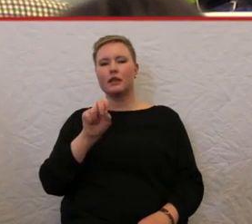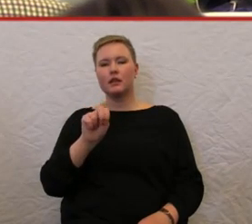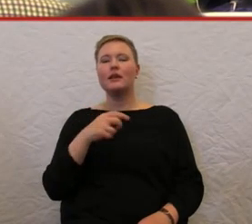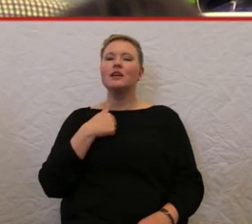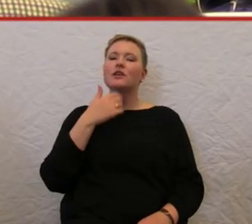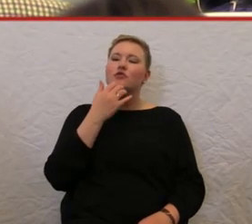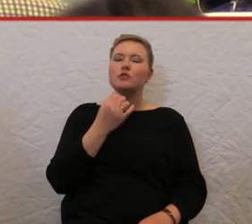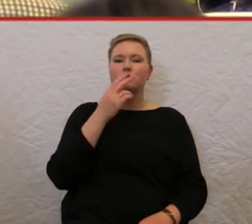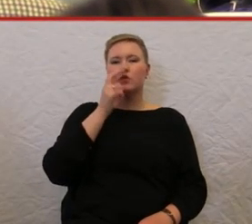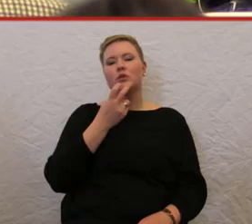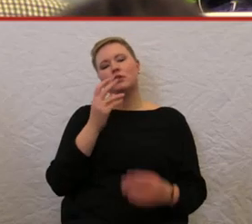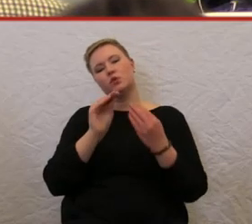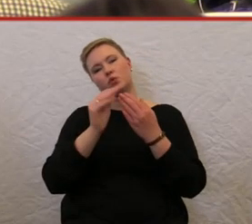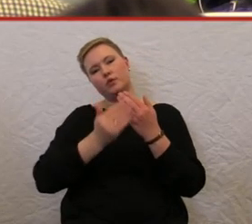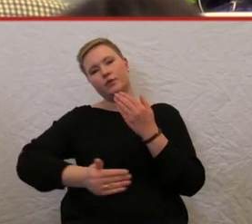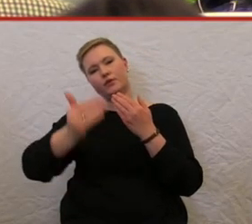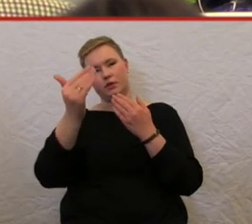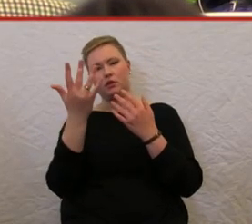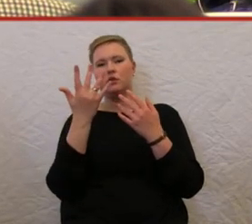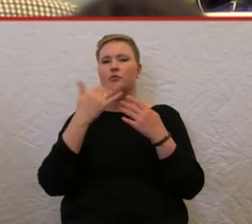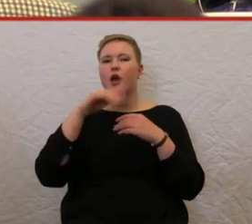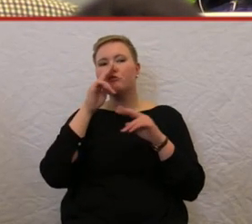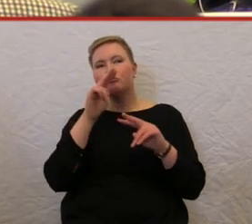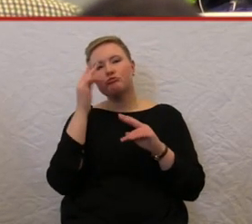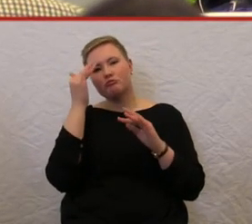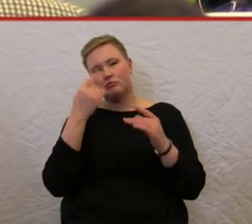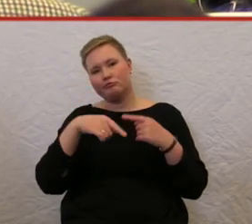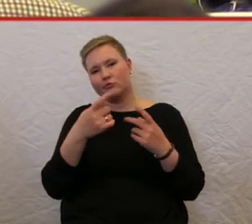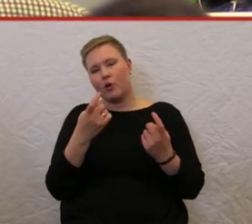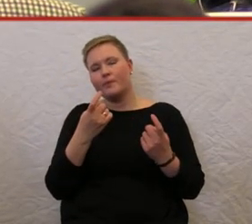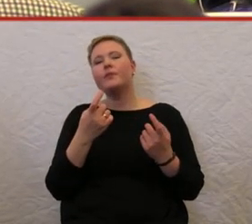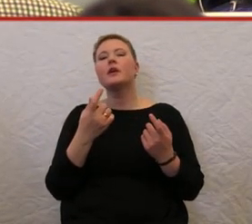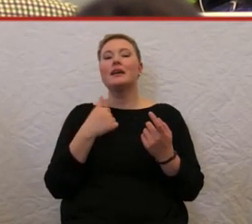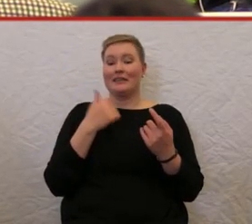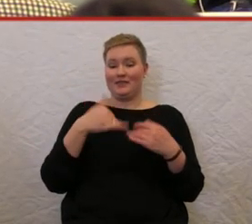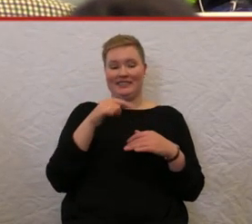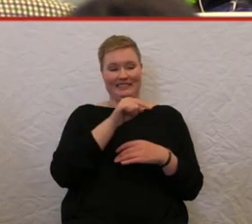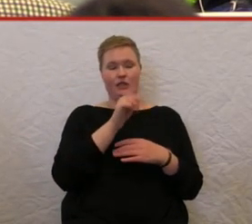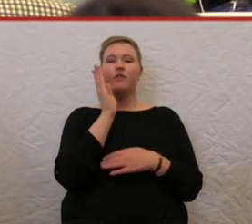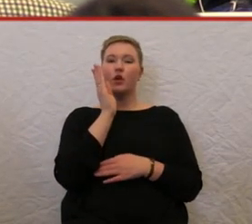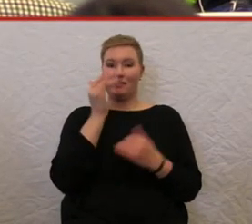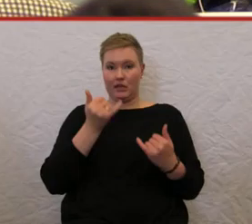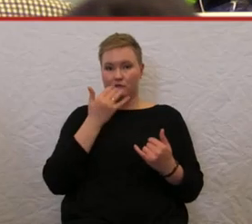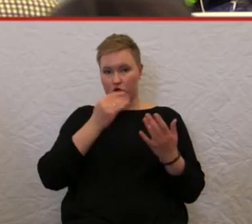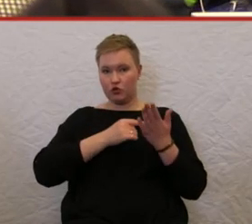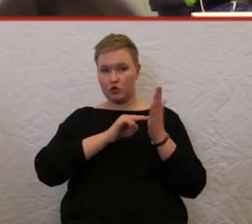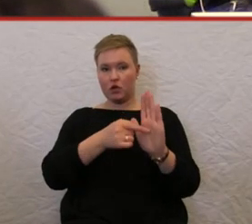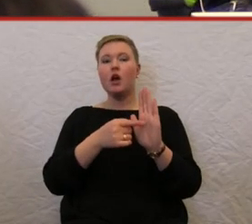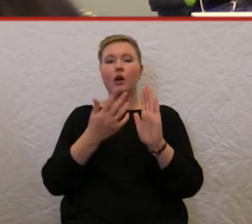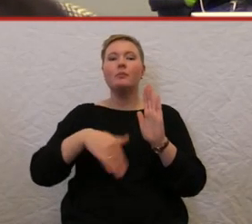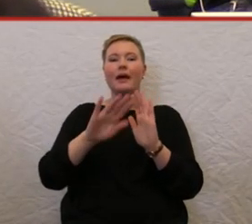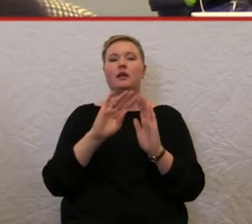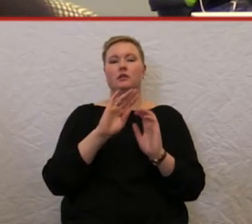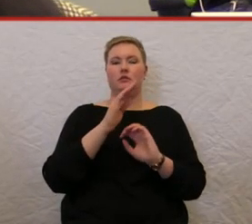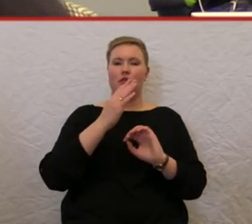Dieser Vortrag basiert auf einem Vortrag, den ich bereits gehalten habe, eher auf einer technischeren Konferenz, aber da wir hier bei den Piraten sind, glaube ich,